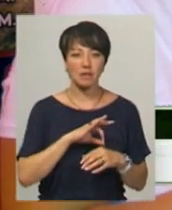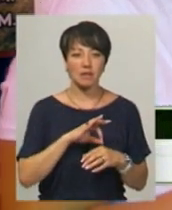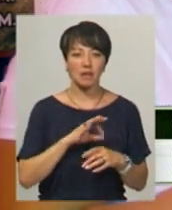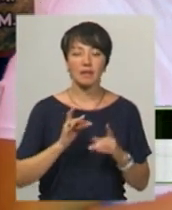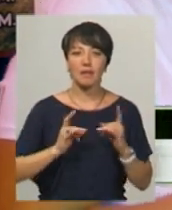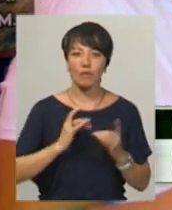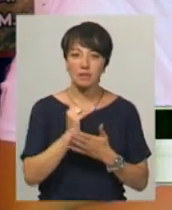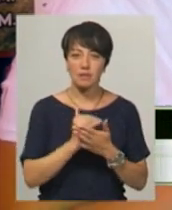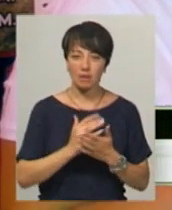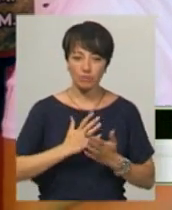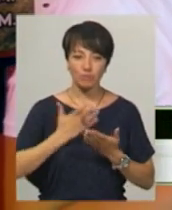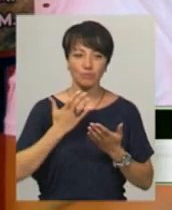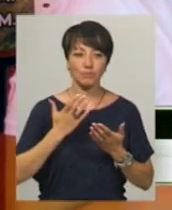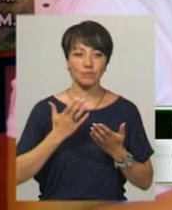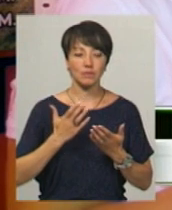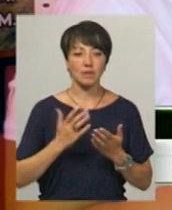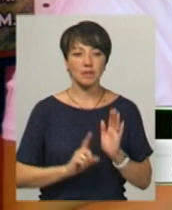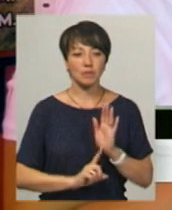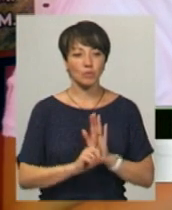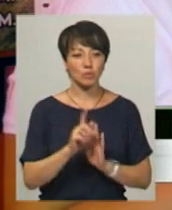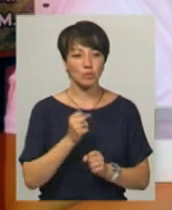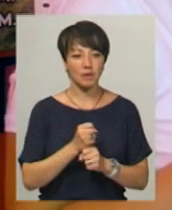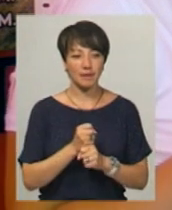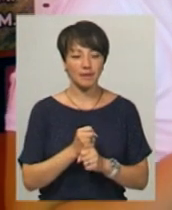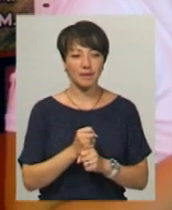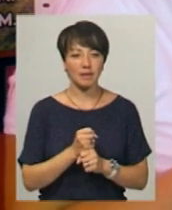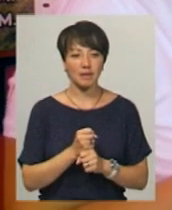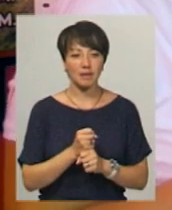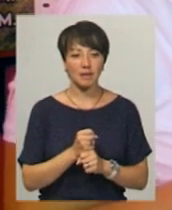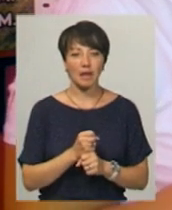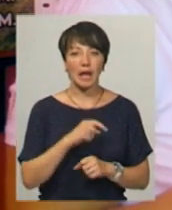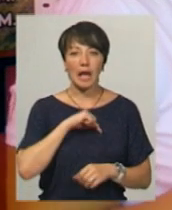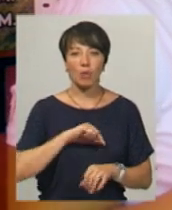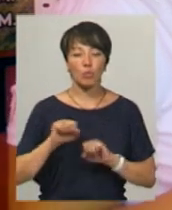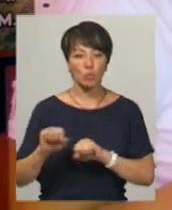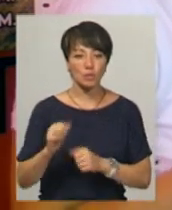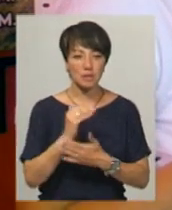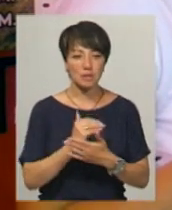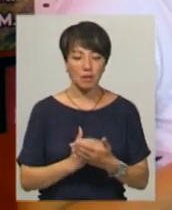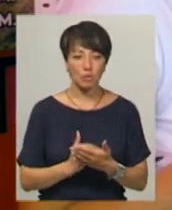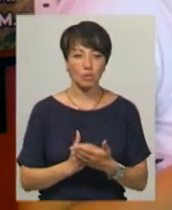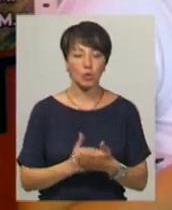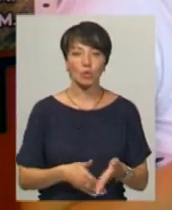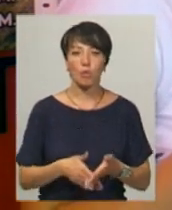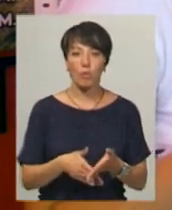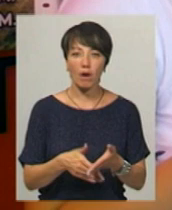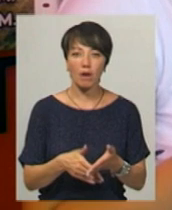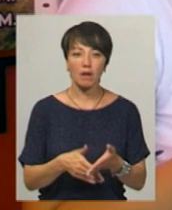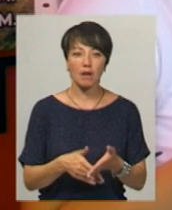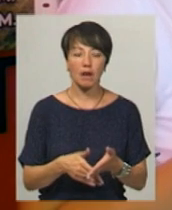нервову систему, запускає її, стимулює імунну систему, допомагає